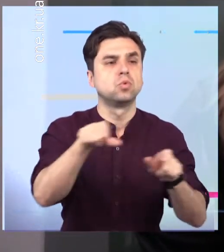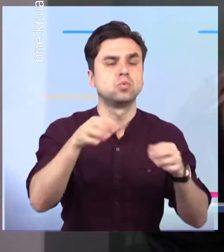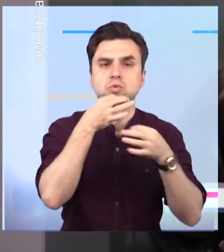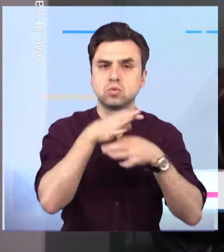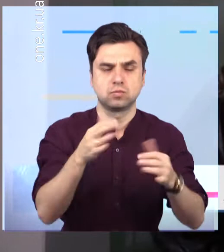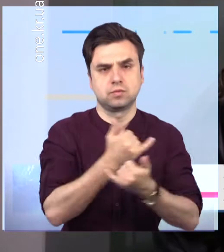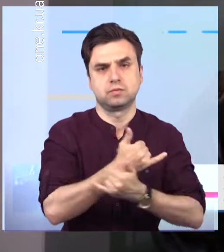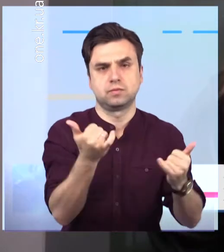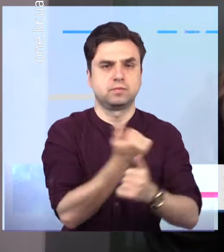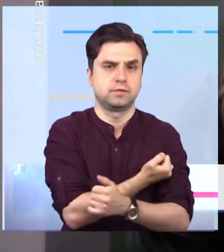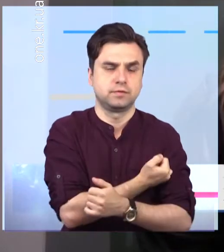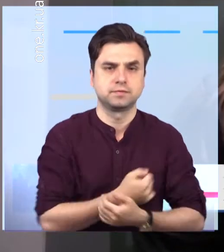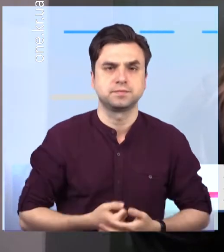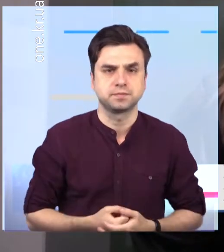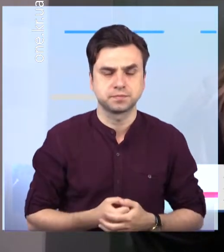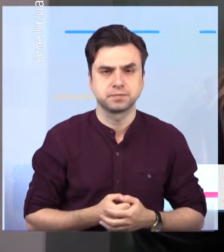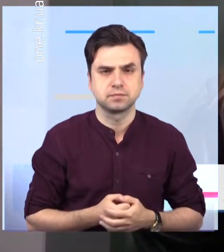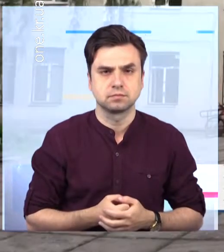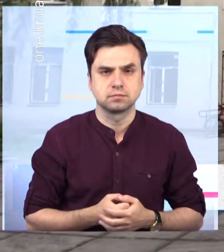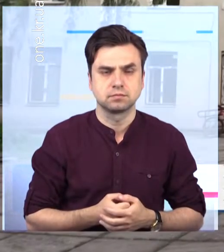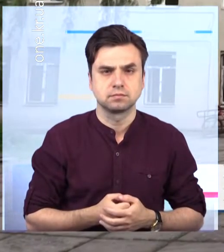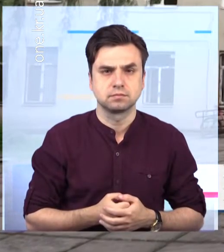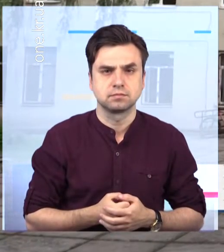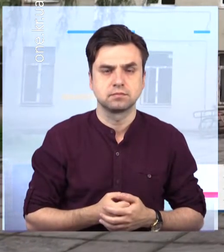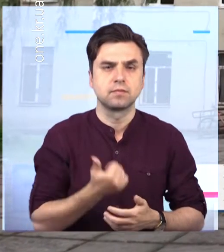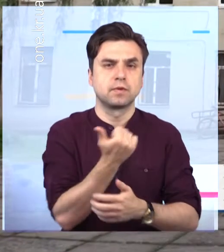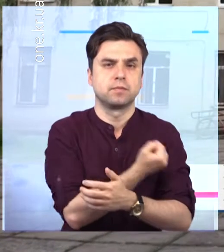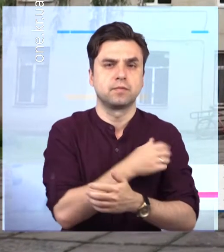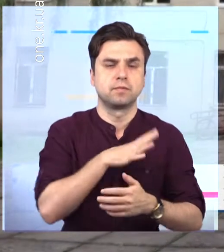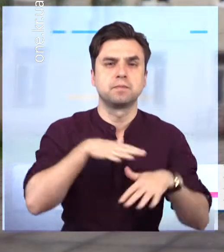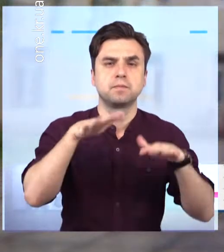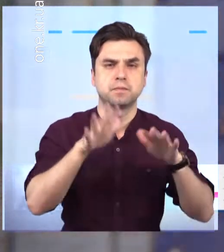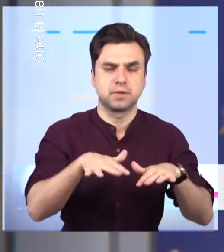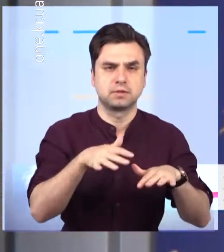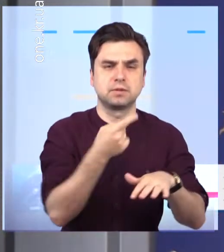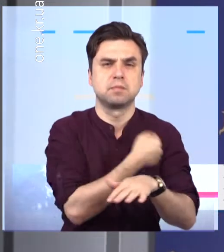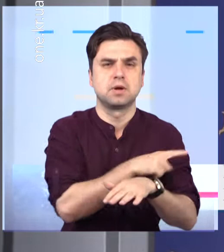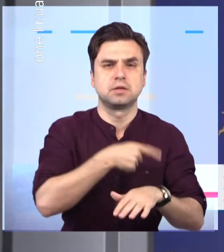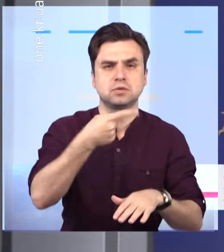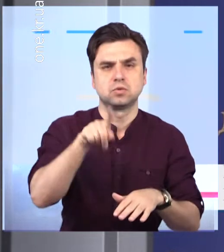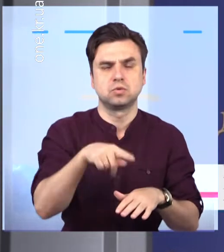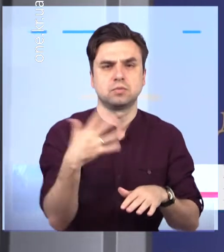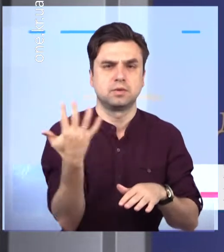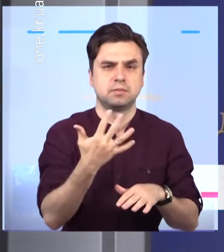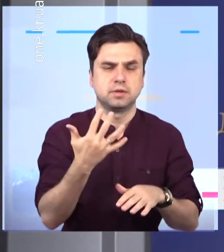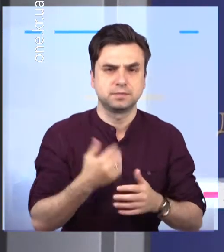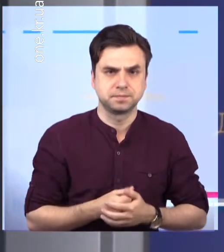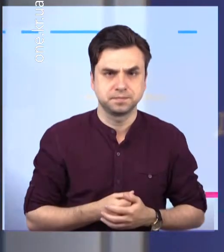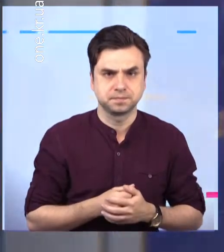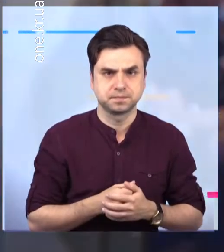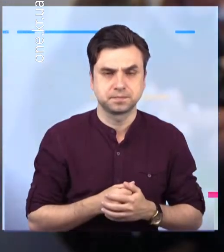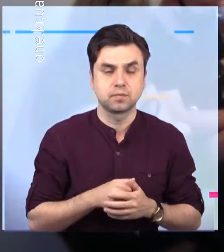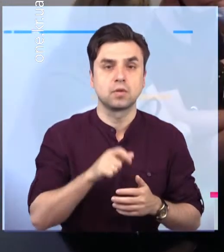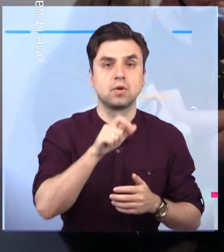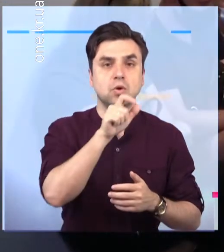вакцинації усіх бажаючих від ковід-19. Вакцинація проходила на базі амбулаторії номер один, центру первинної медико-санітарної